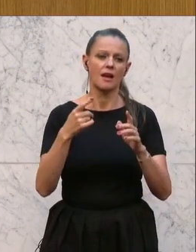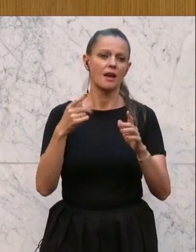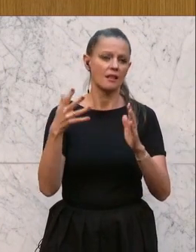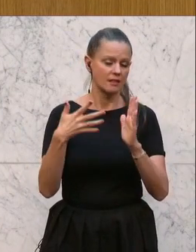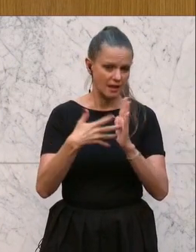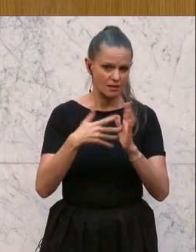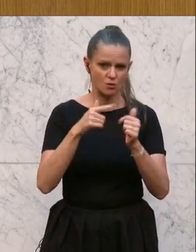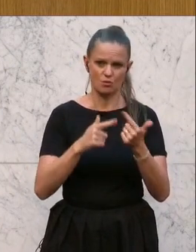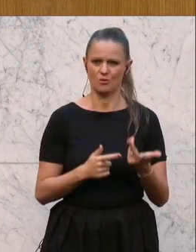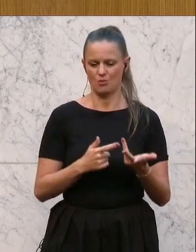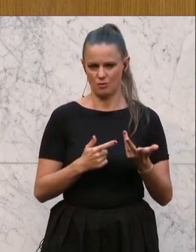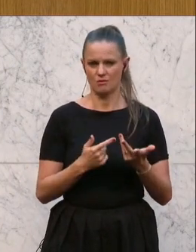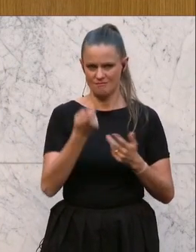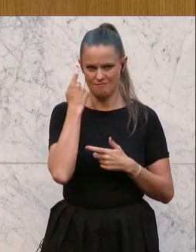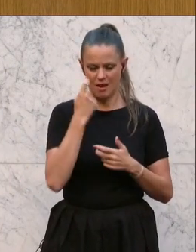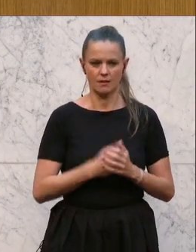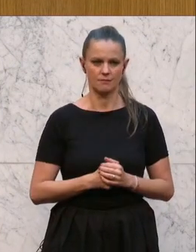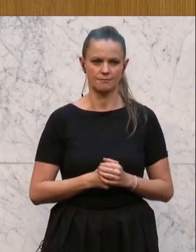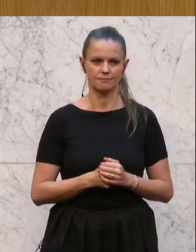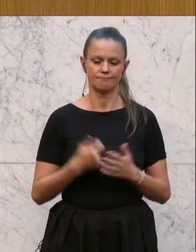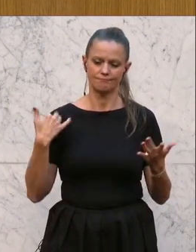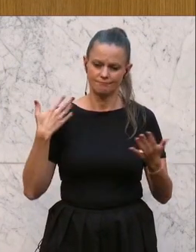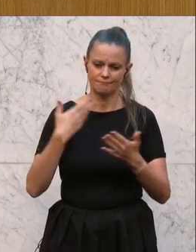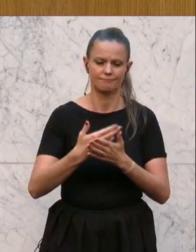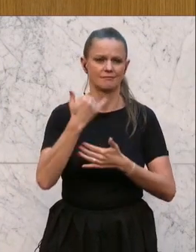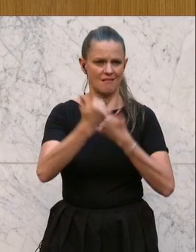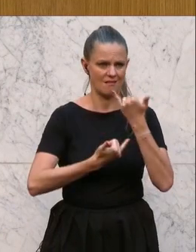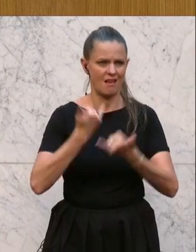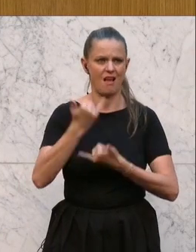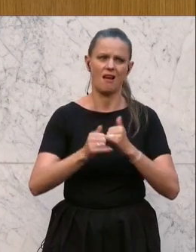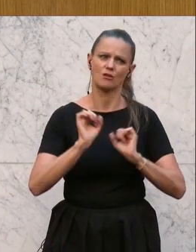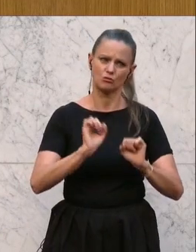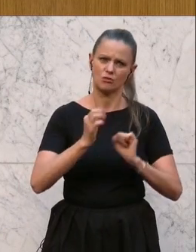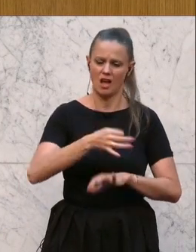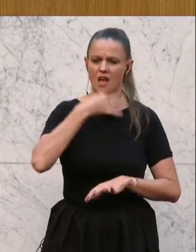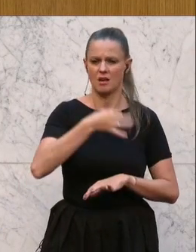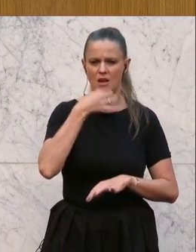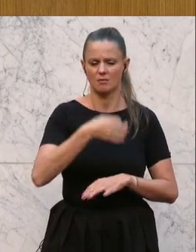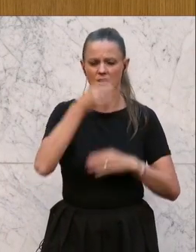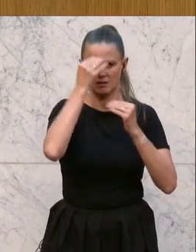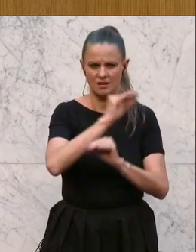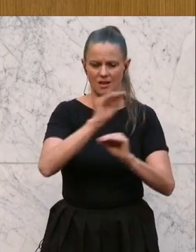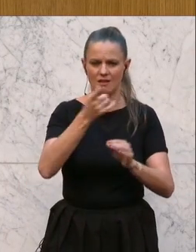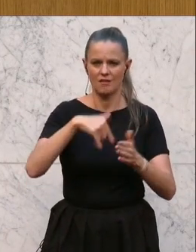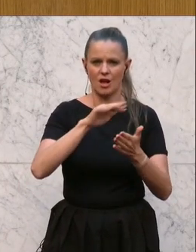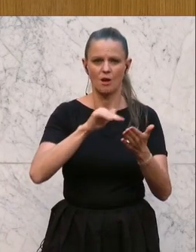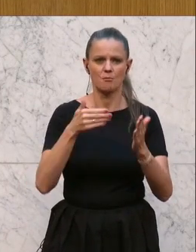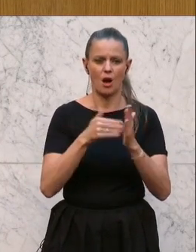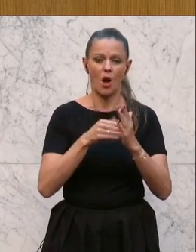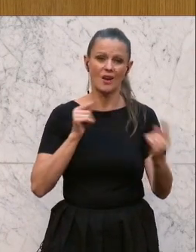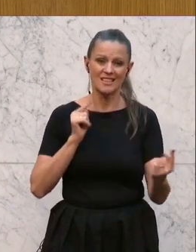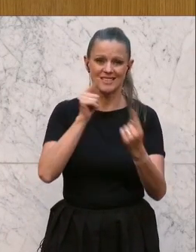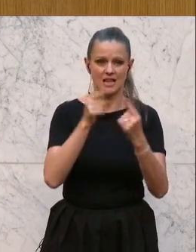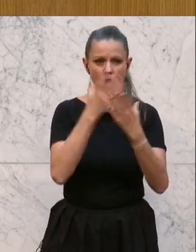Ich kann mich nur immer wiederholen, was ich seit Jahren und in jeder Rede vermutlich angeführt habe. Wir brauchen Ziele und wir brauchen